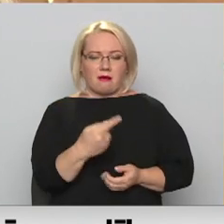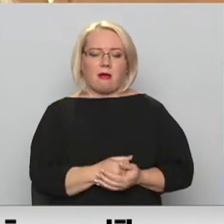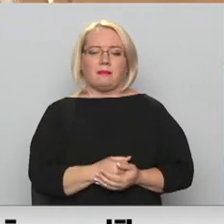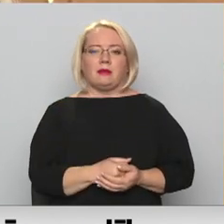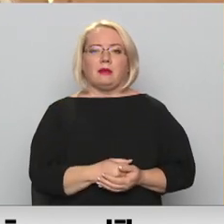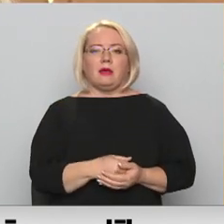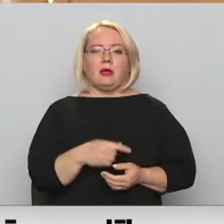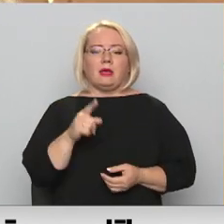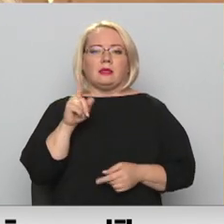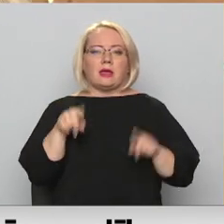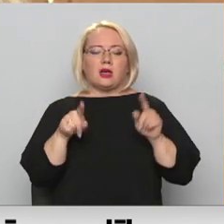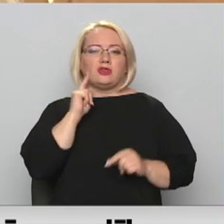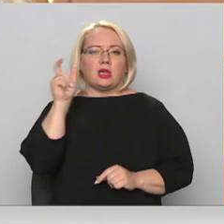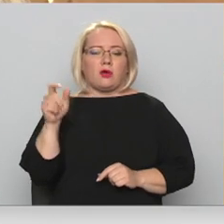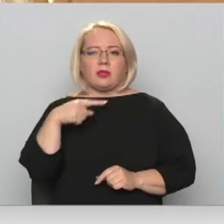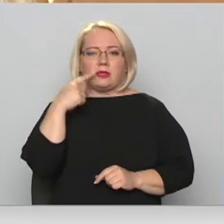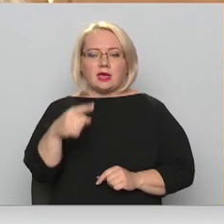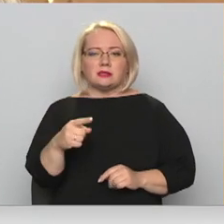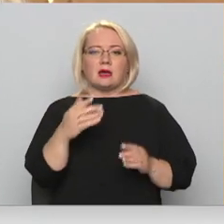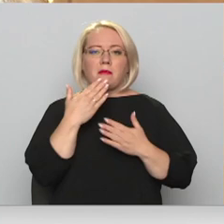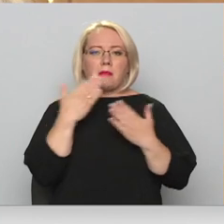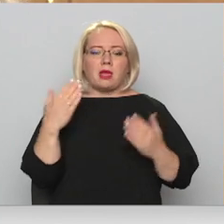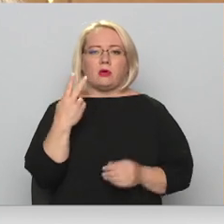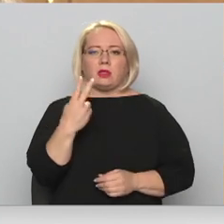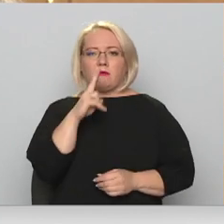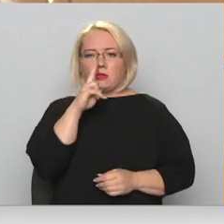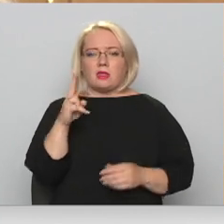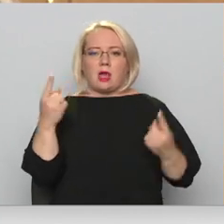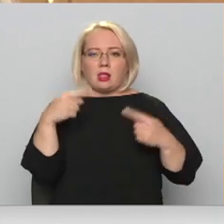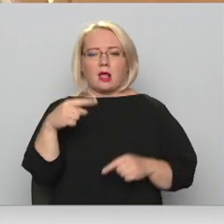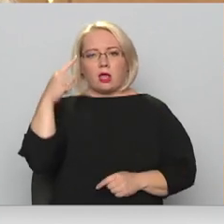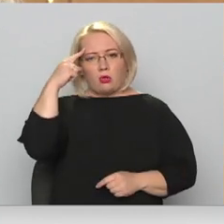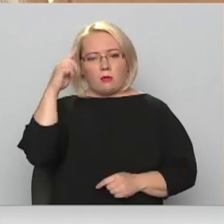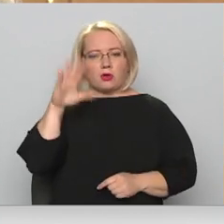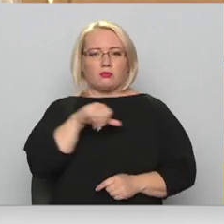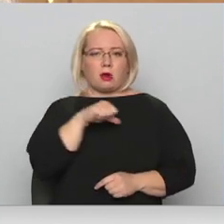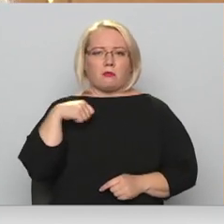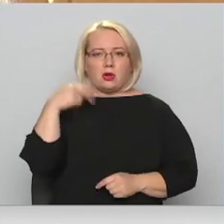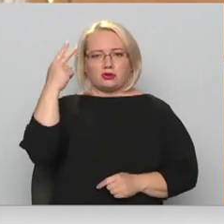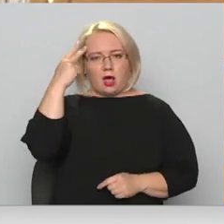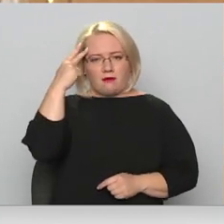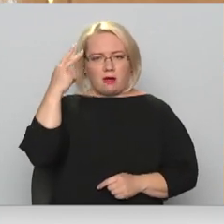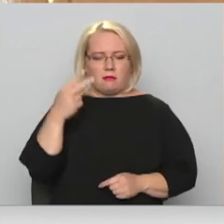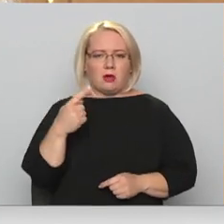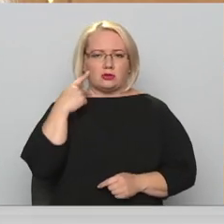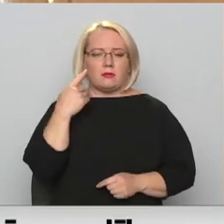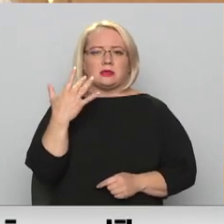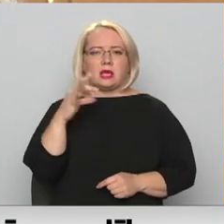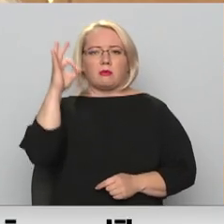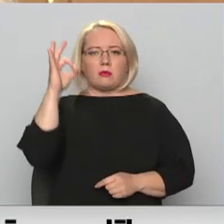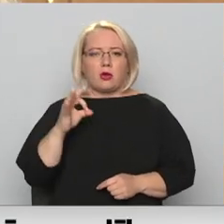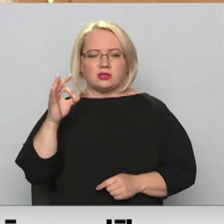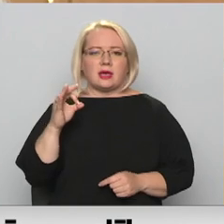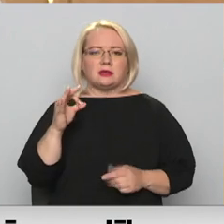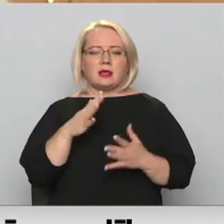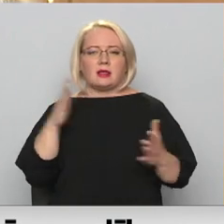atklāja, ka ir domājuši pēdējo divu nedēļu laikā par pašnāvībām. Man dažkārt prasa, cik procenti bija liels vai